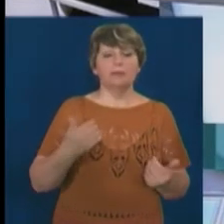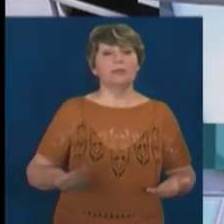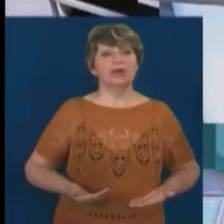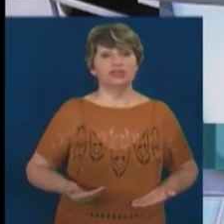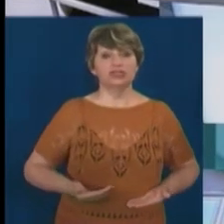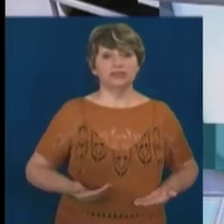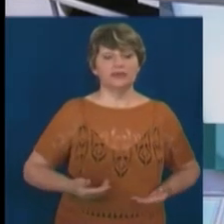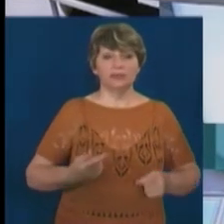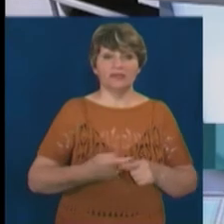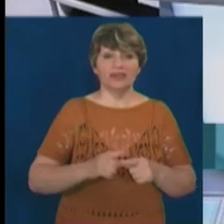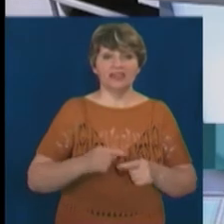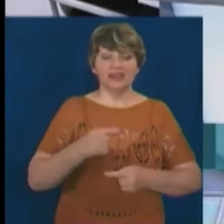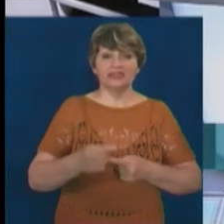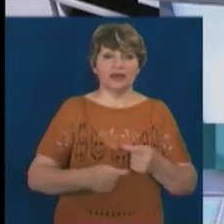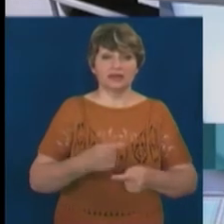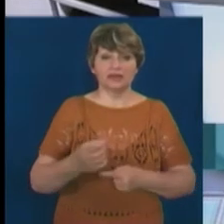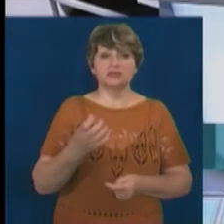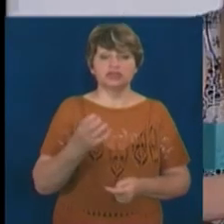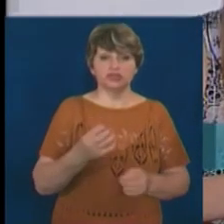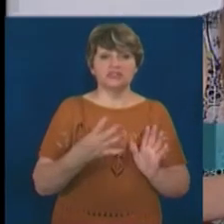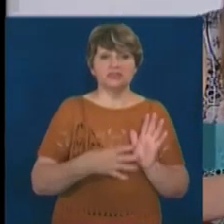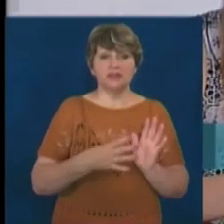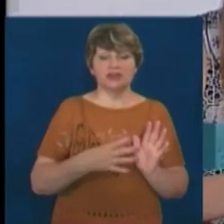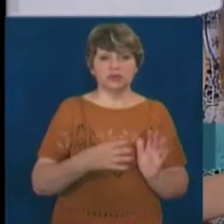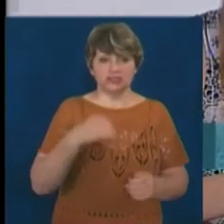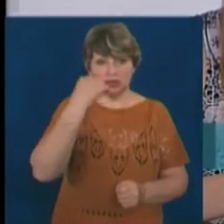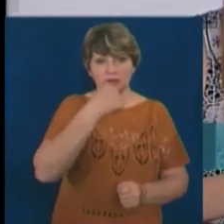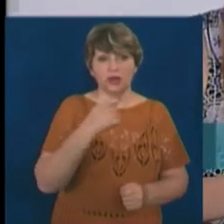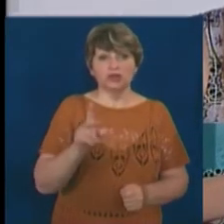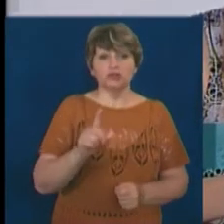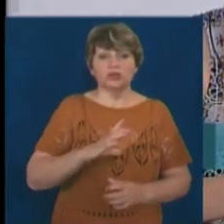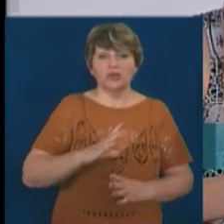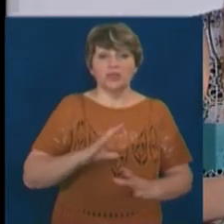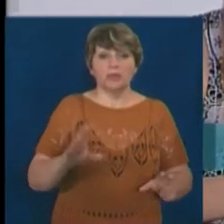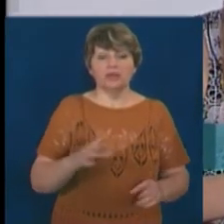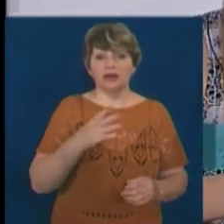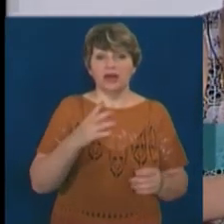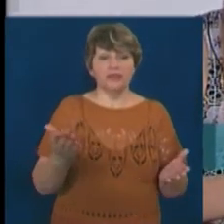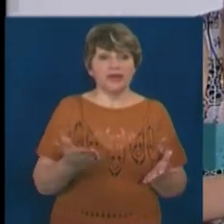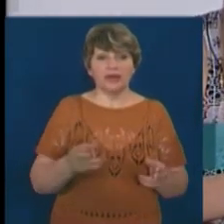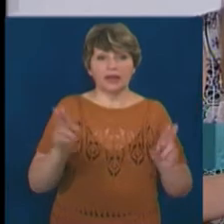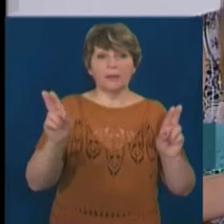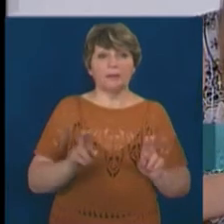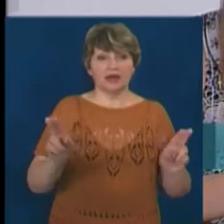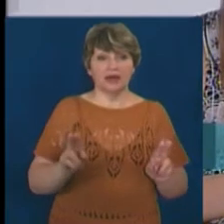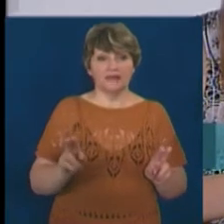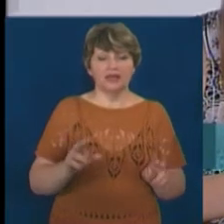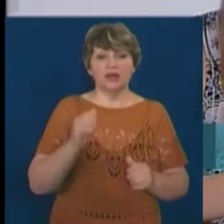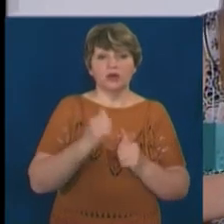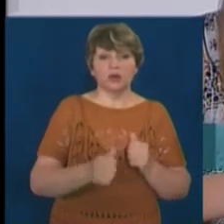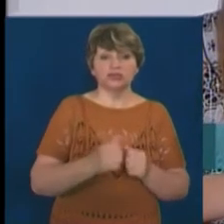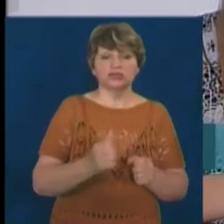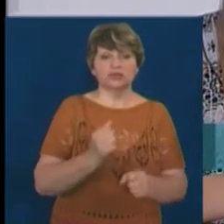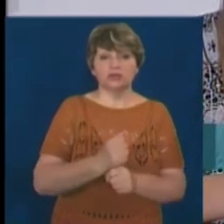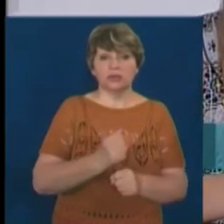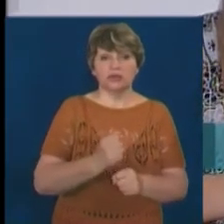цій традиції з 90-х років, коли не було ніяких правил. І кожен робив рекламу на свій смак і розсуд. І чим більше вона яскравіша,